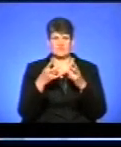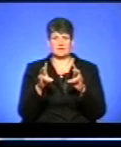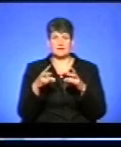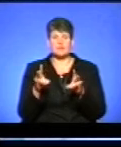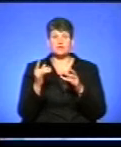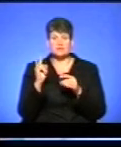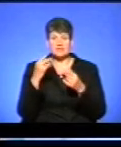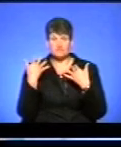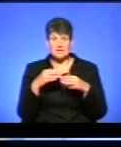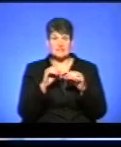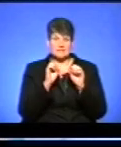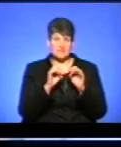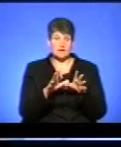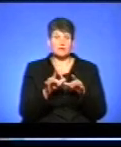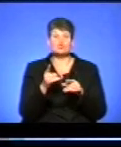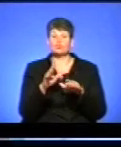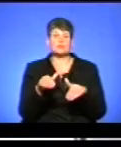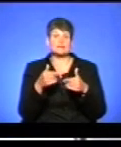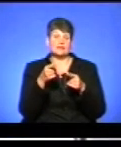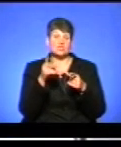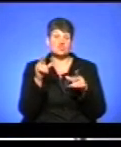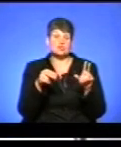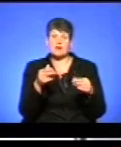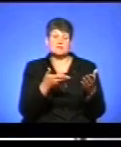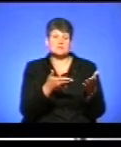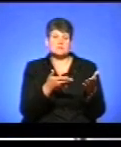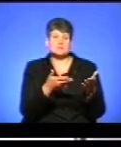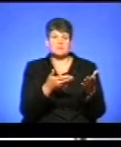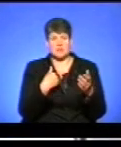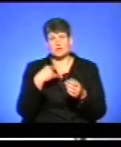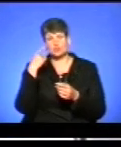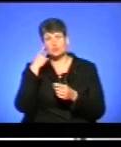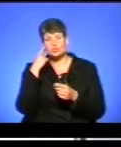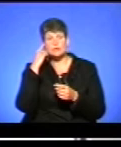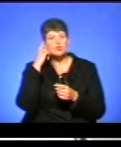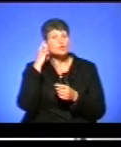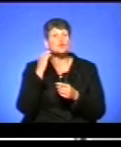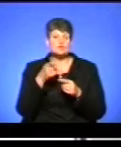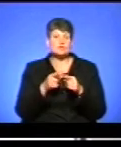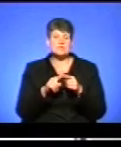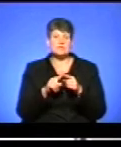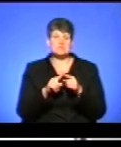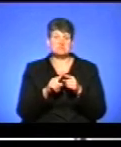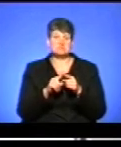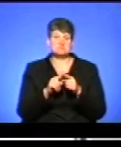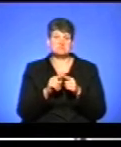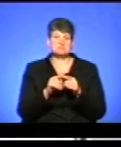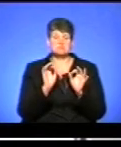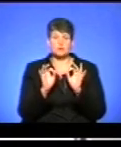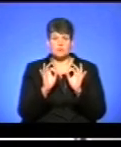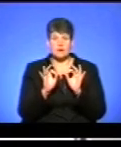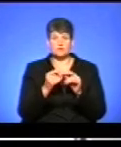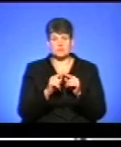дитина вже здавала, тому чому не дати їй шанс. Я думаю, що такий варіант не приживеться, буде достатньо